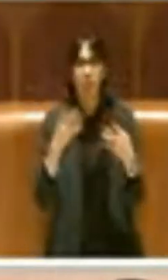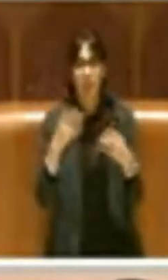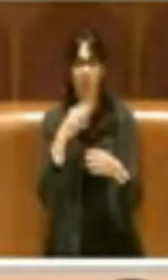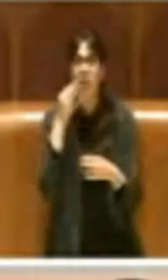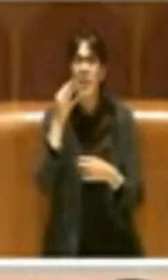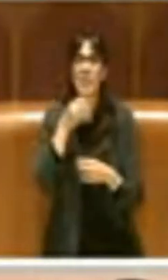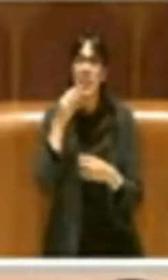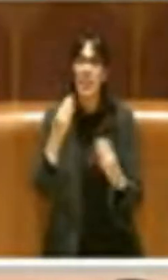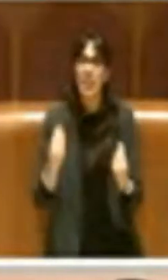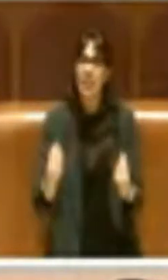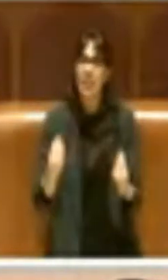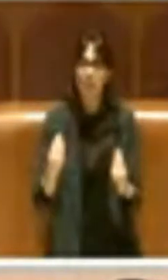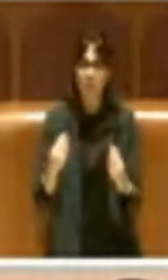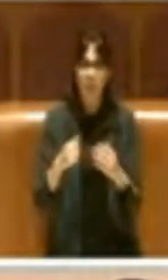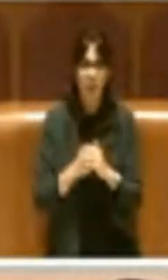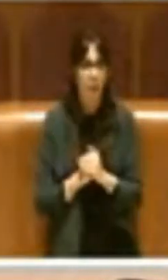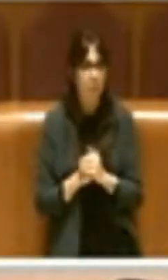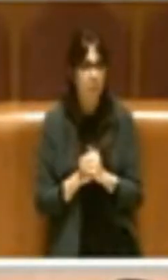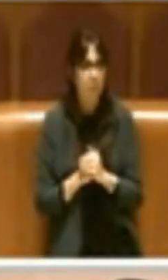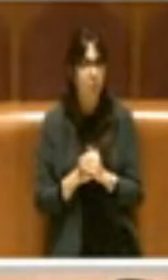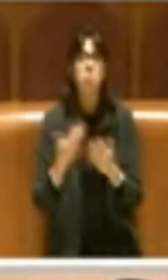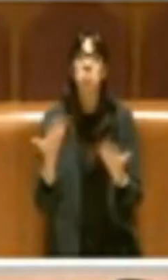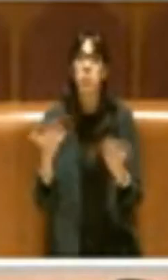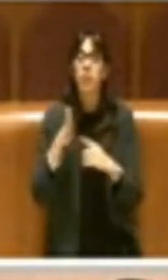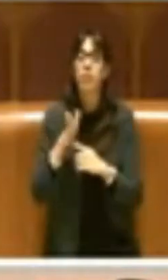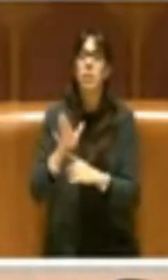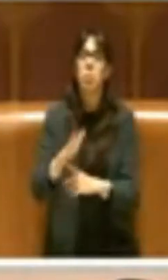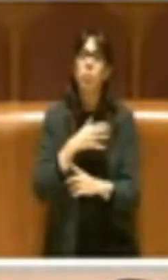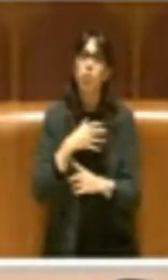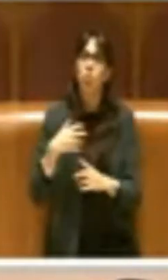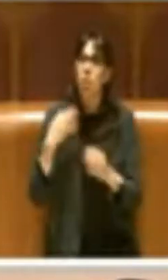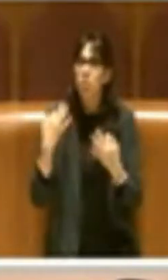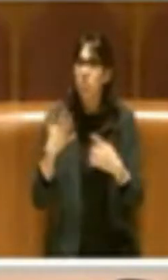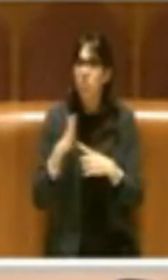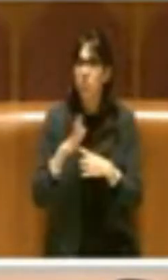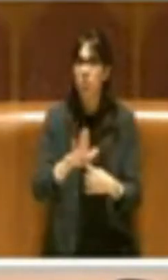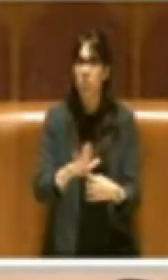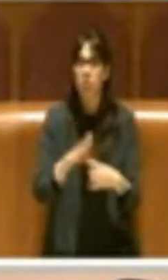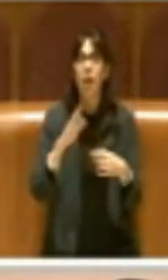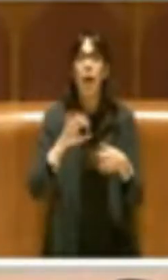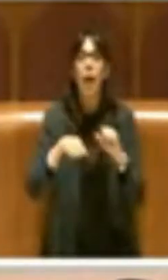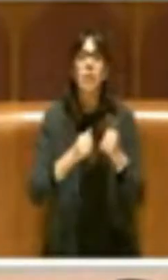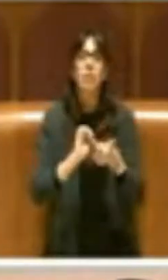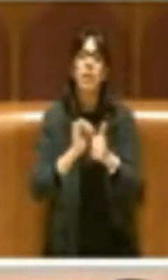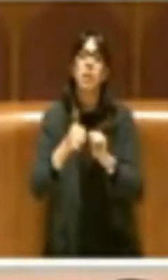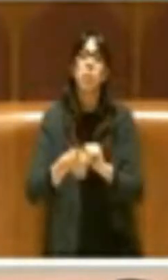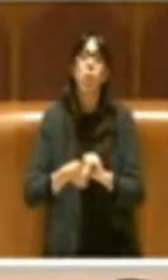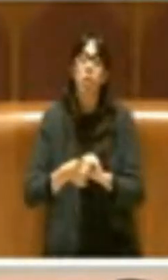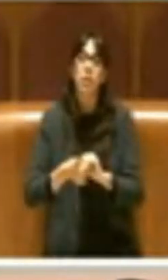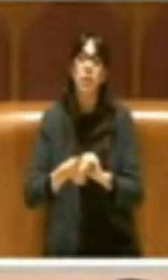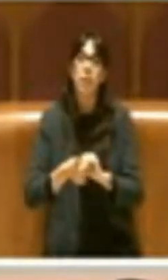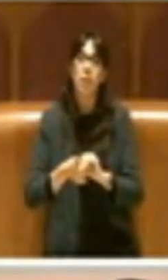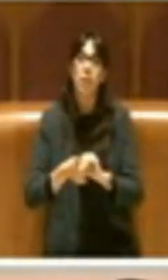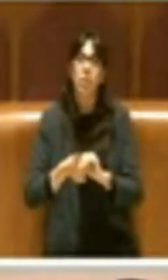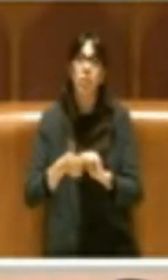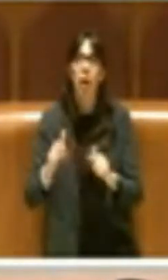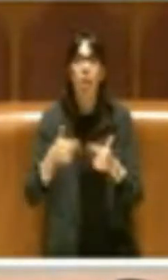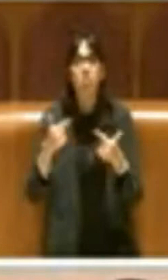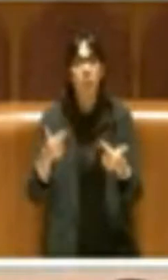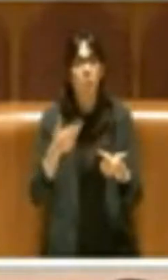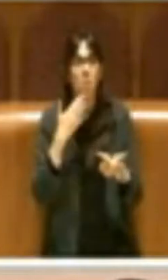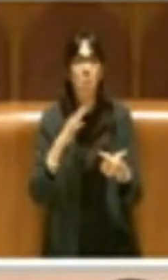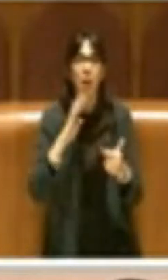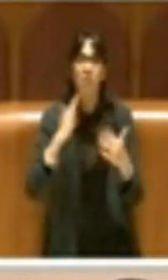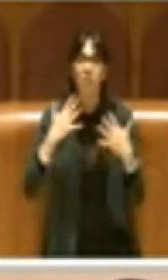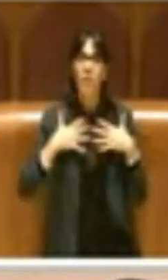è stato appunto dimostrato scientificamente che l'attività sportiva produce dei benefici